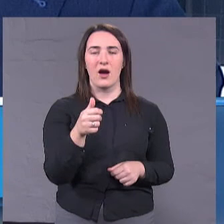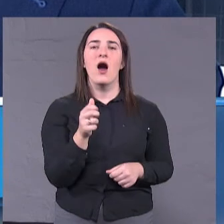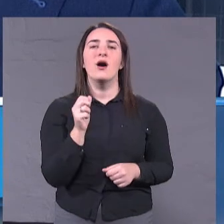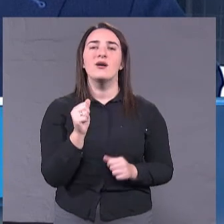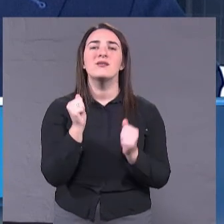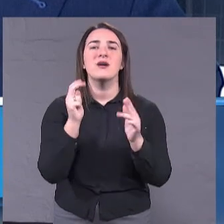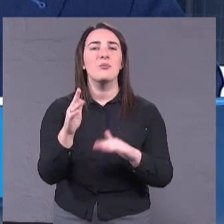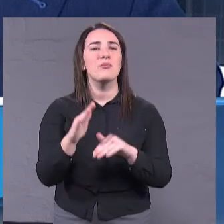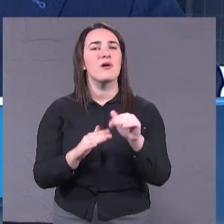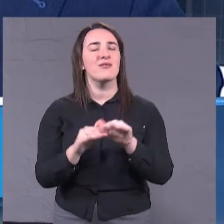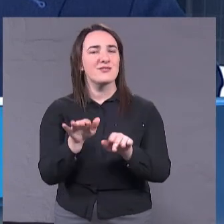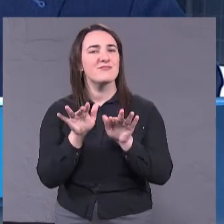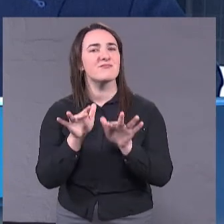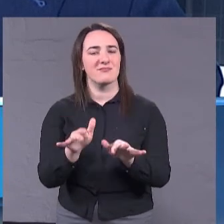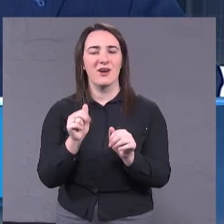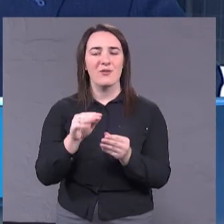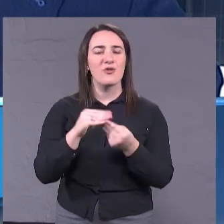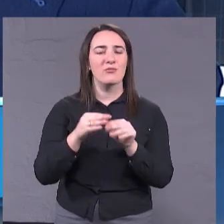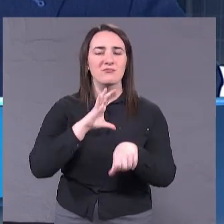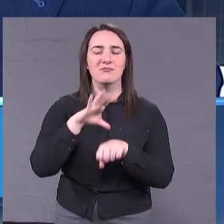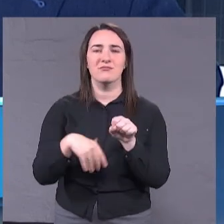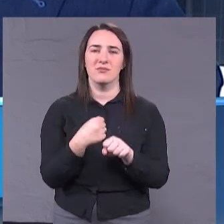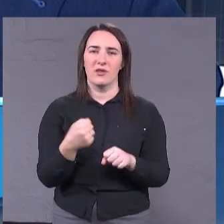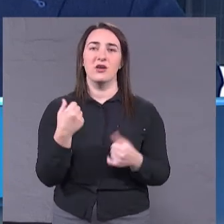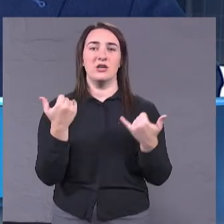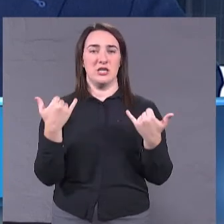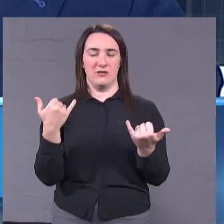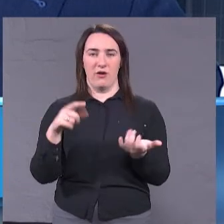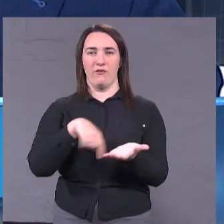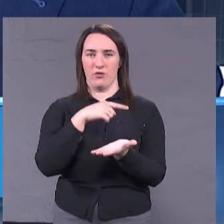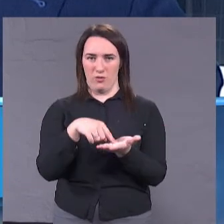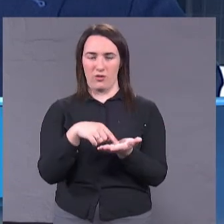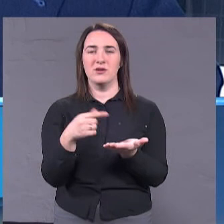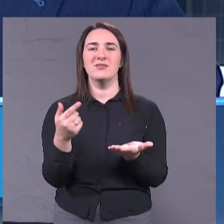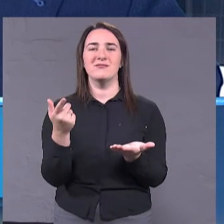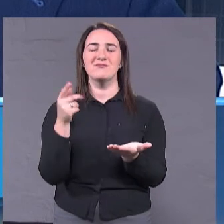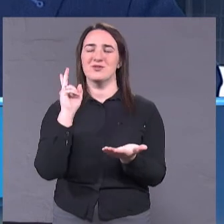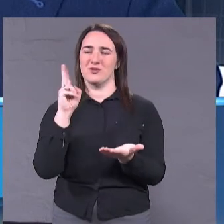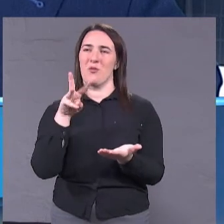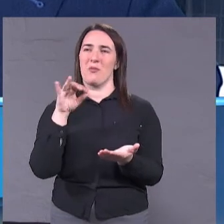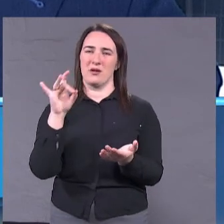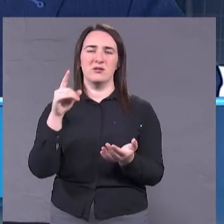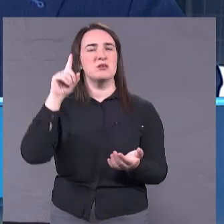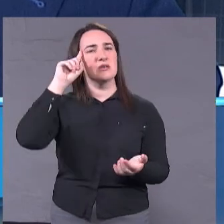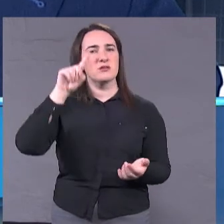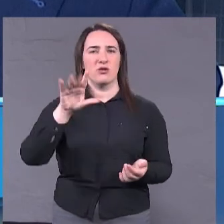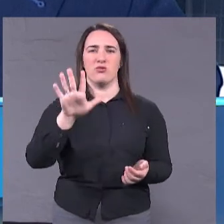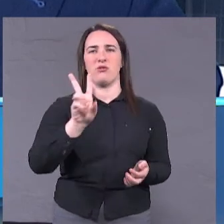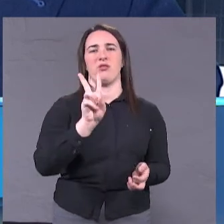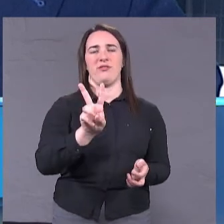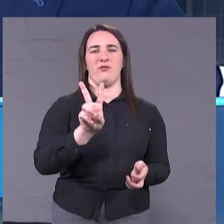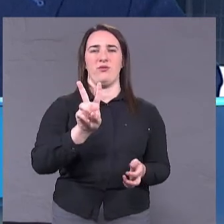рішать вопросы, я думаю, що сьогодні в городі, ну і з тих кандидатів, які йдут, знаєт тільки двоє. І